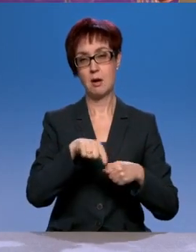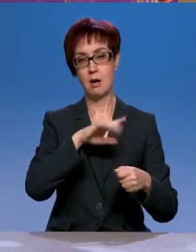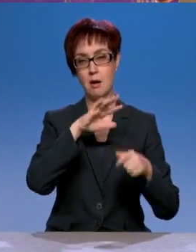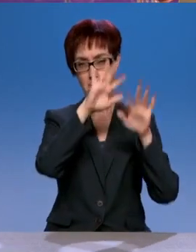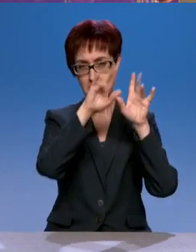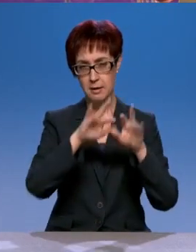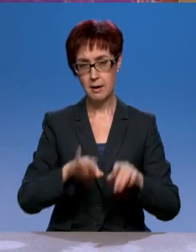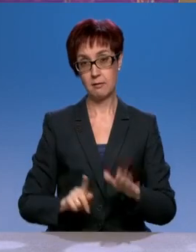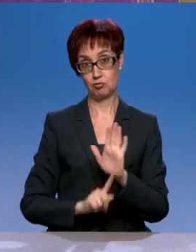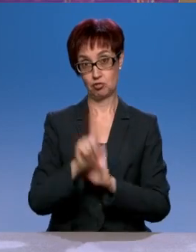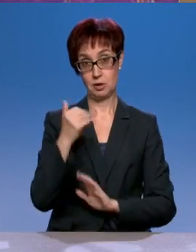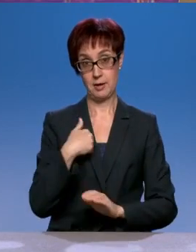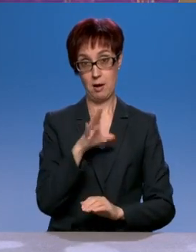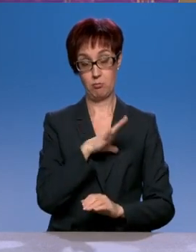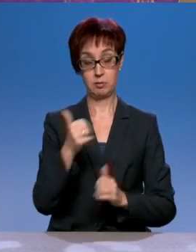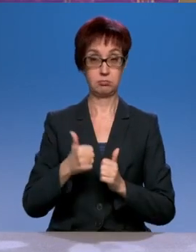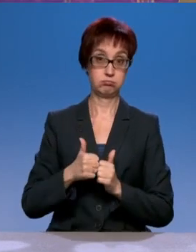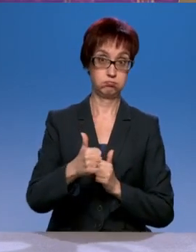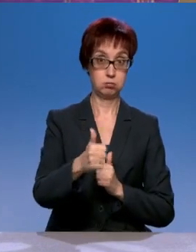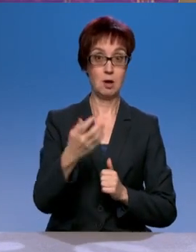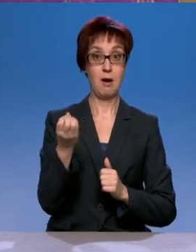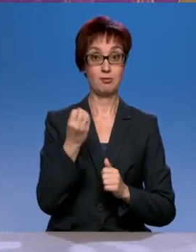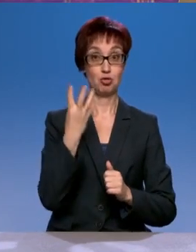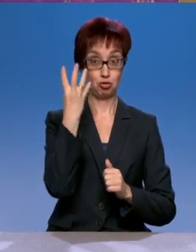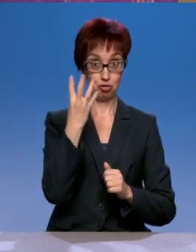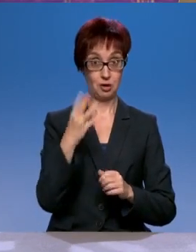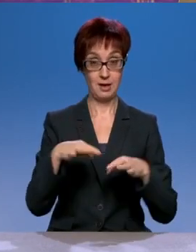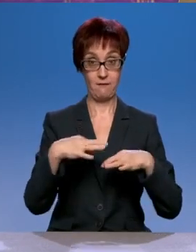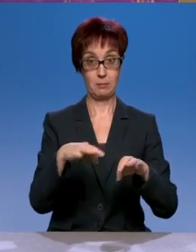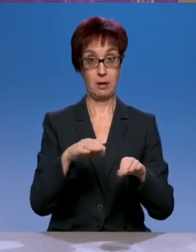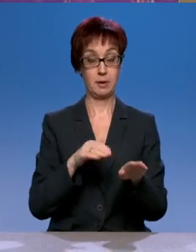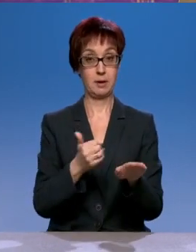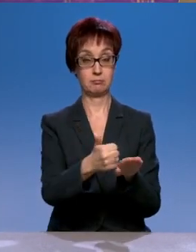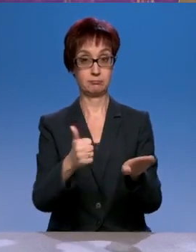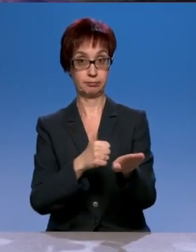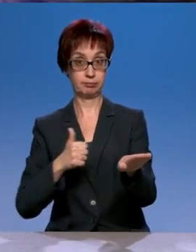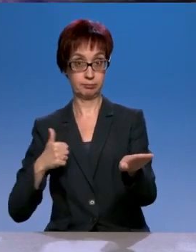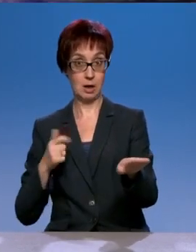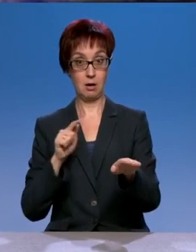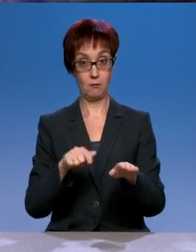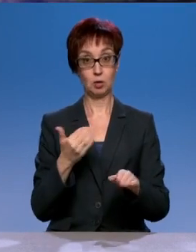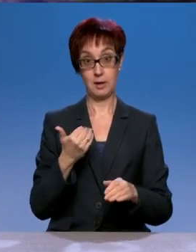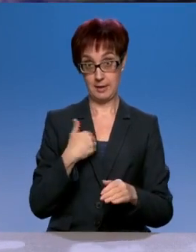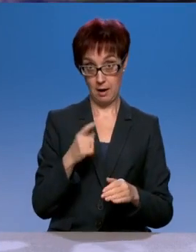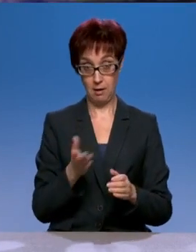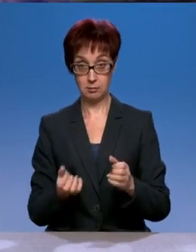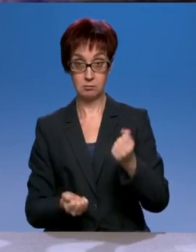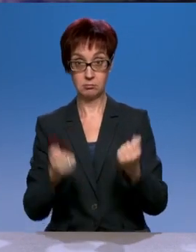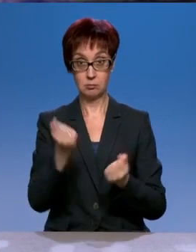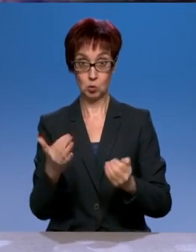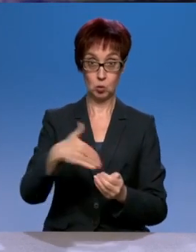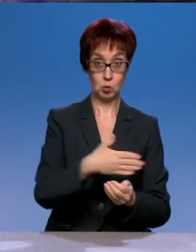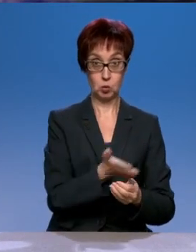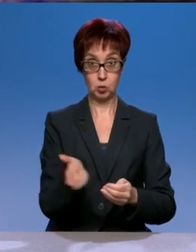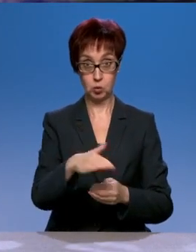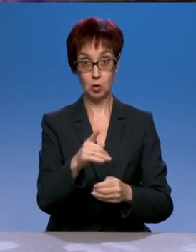работал ведущим, потому что четыре автомобиля за мной, они шли как ведомые. Они реально повторяли за мной все мои движения, как я объезжал эти ямы.